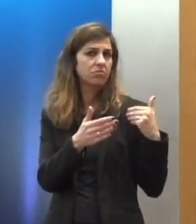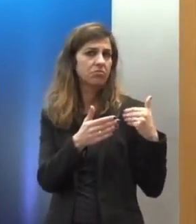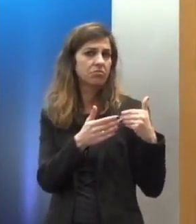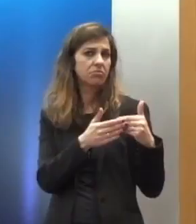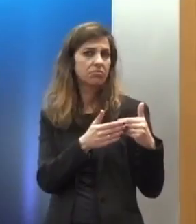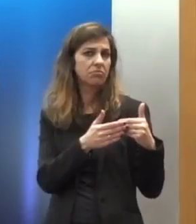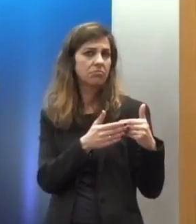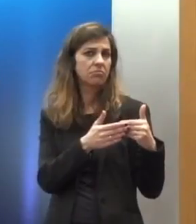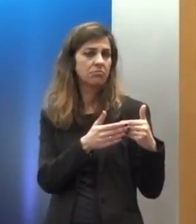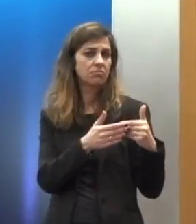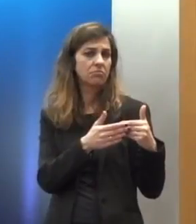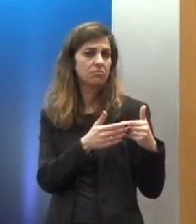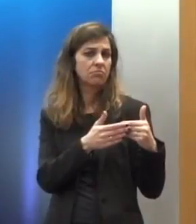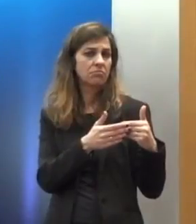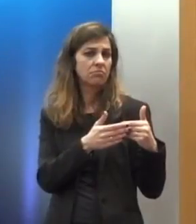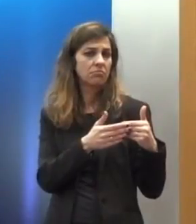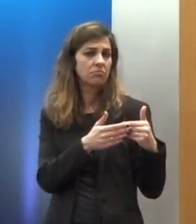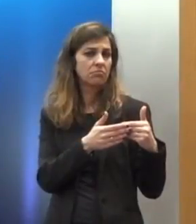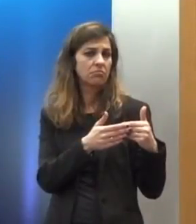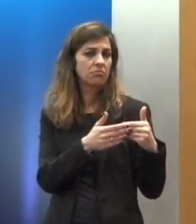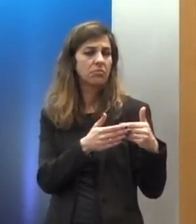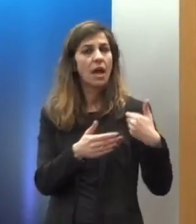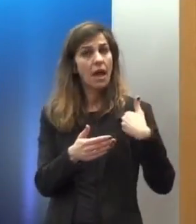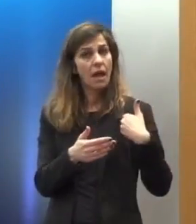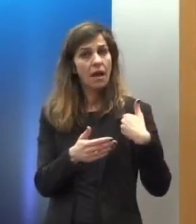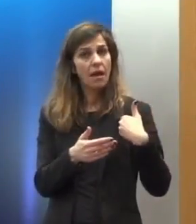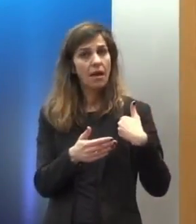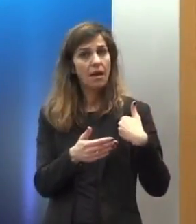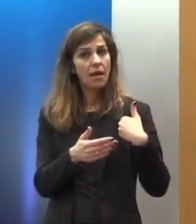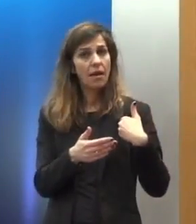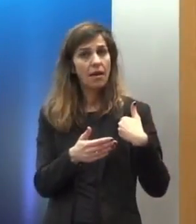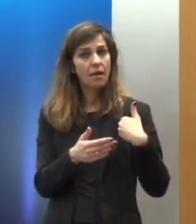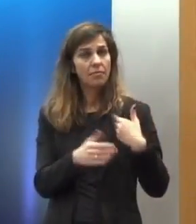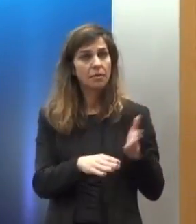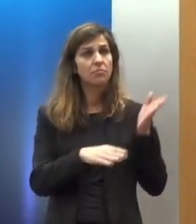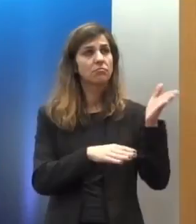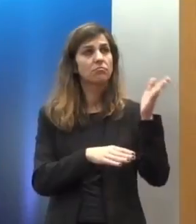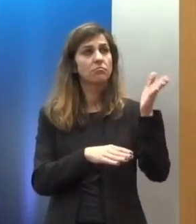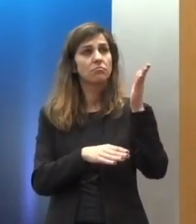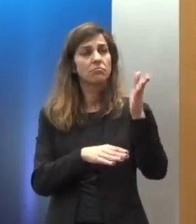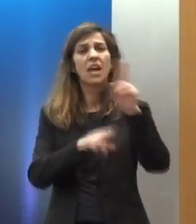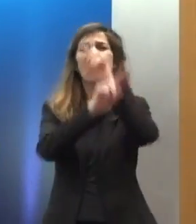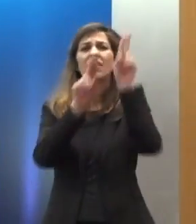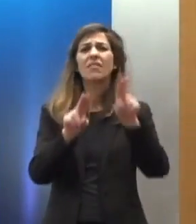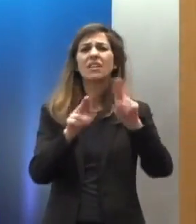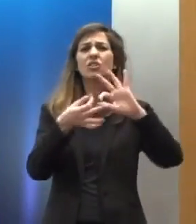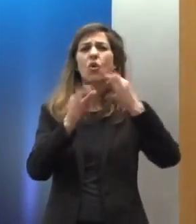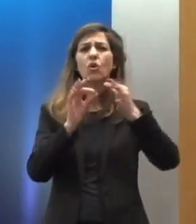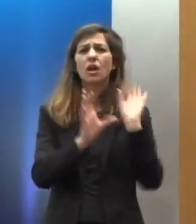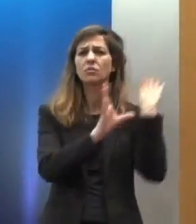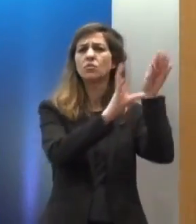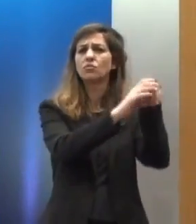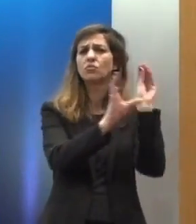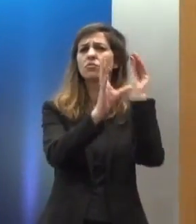αποδοτική και καρποφόρα η παρουσία μας στα διεθνή όργανα και στους διεθνείς οργανισμούς. Και